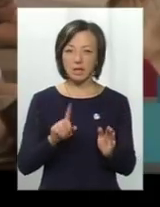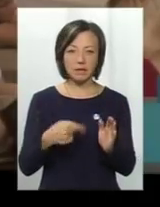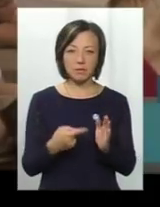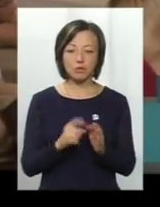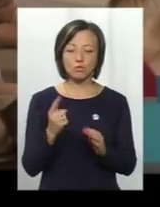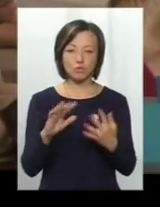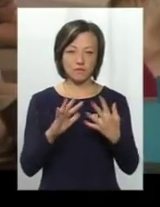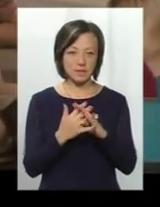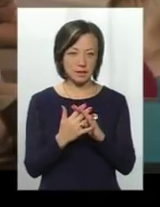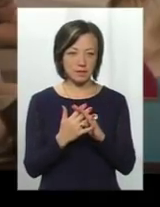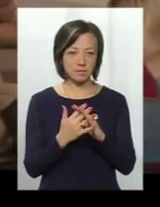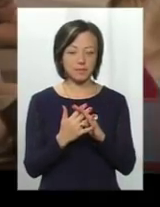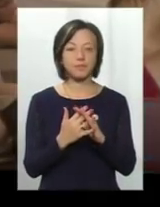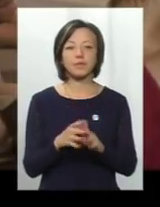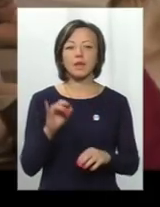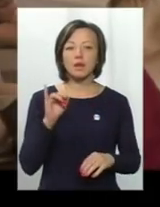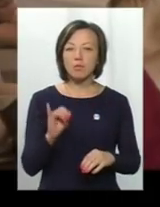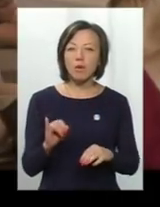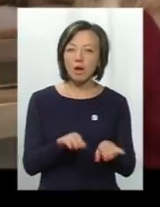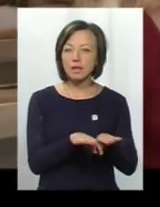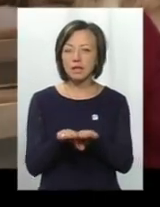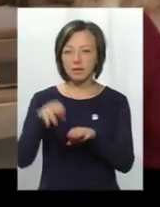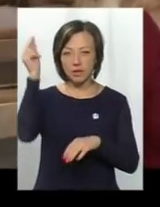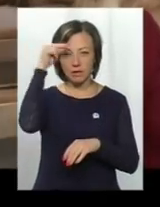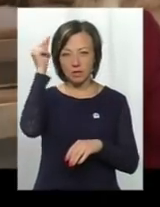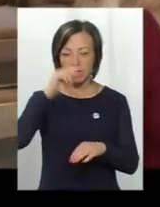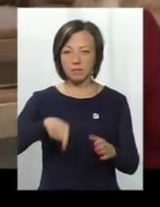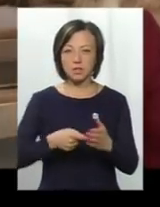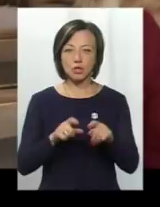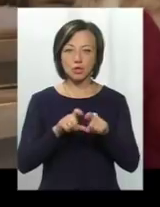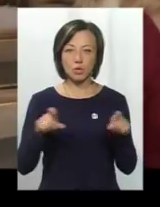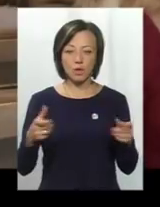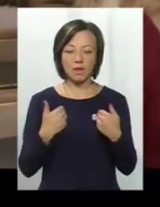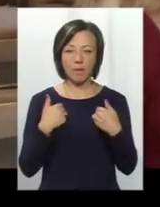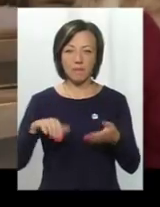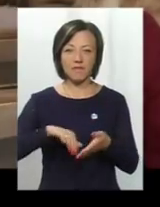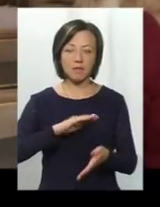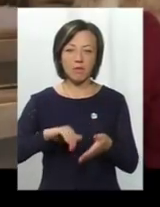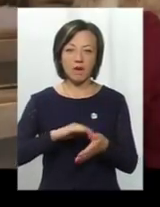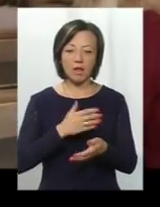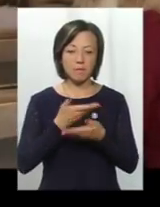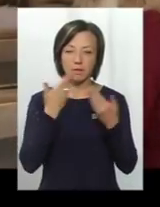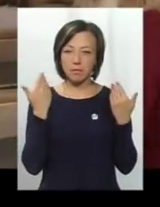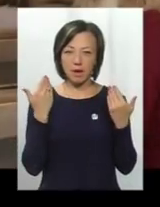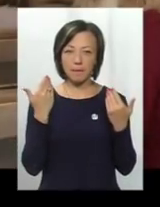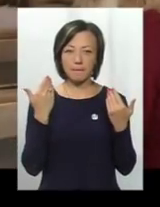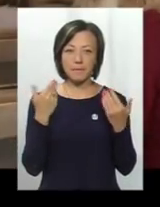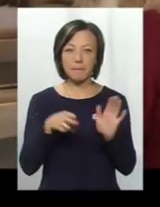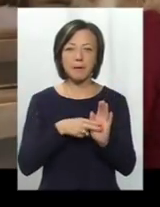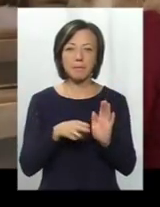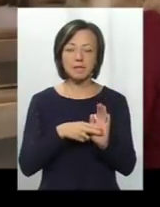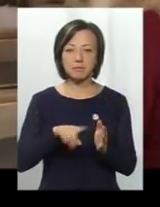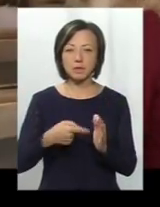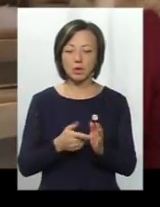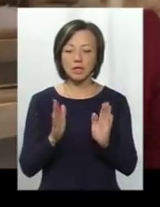селі поганий рівень навчання. Міські школи нам відмовляли, тому що ми не маємо приписки міської.